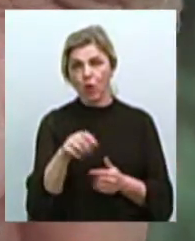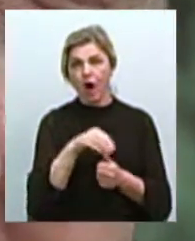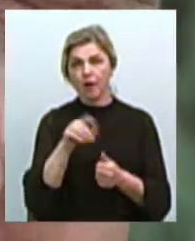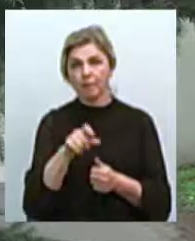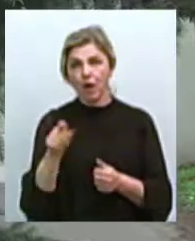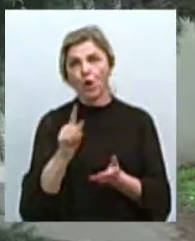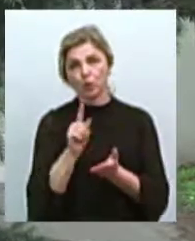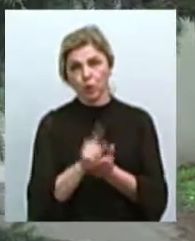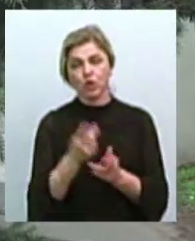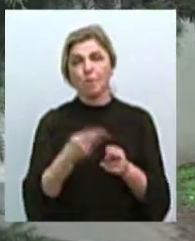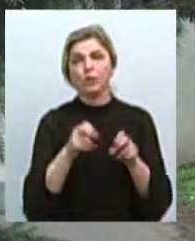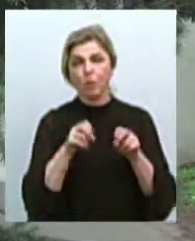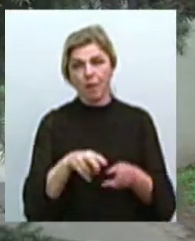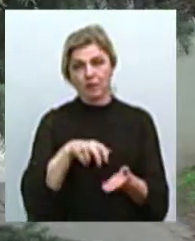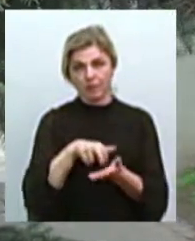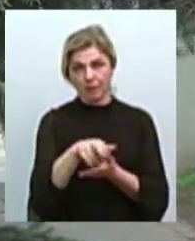потрапляти на служіння.